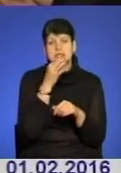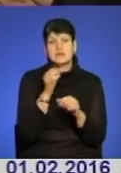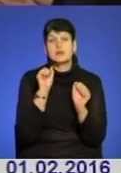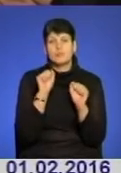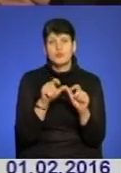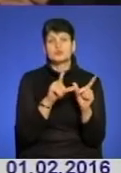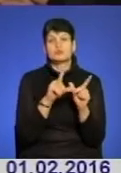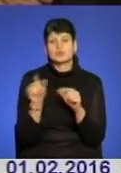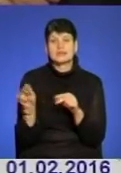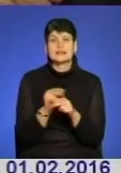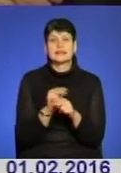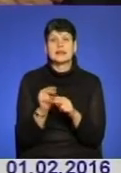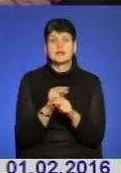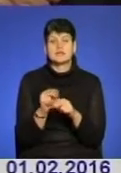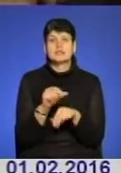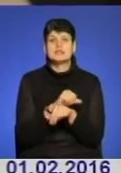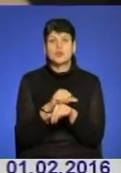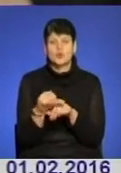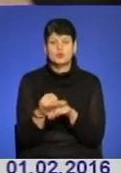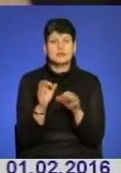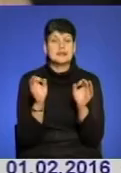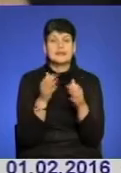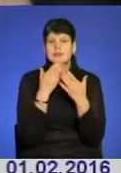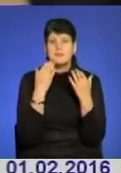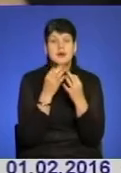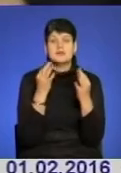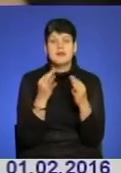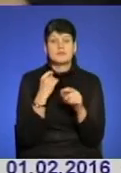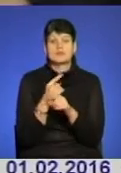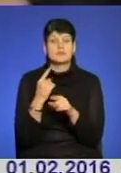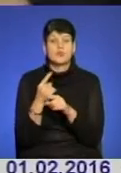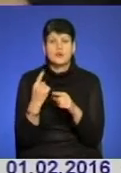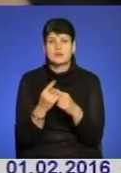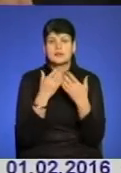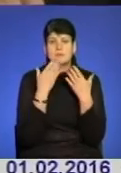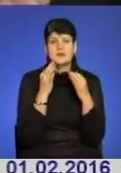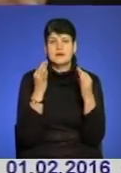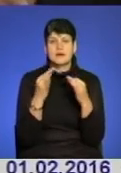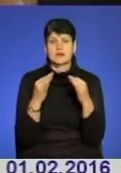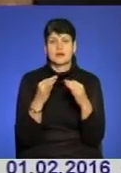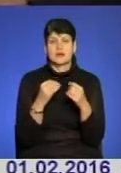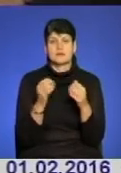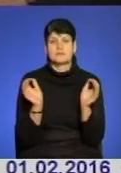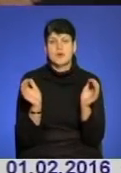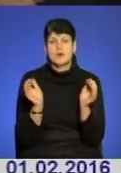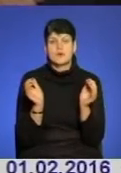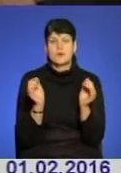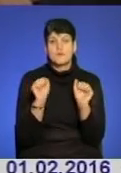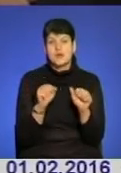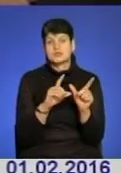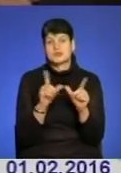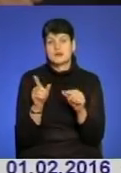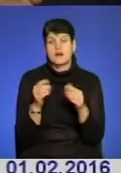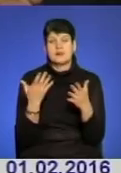може виїхати на лікування за кордон, нема ніякої заборони, нема ніяких обмежень його пересування. Але на